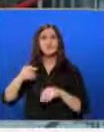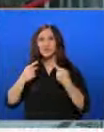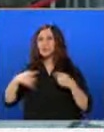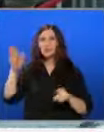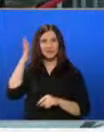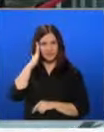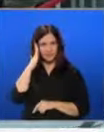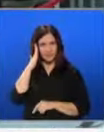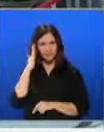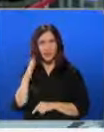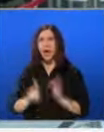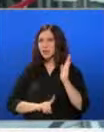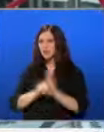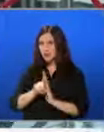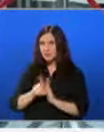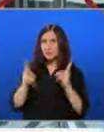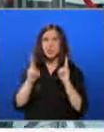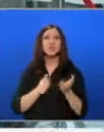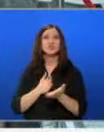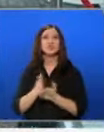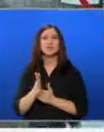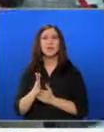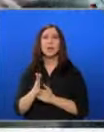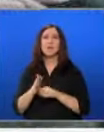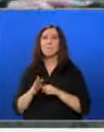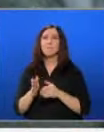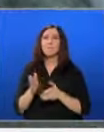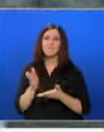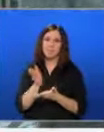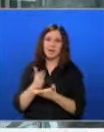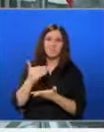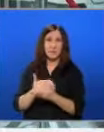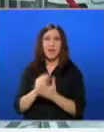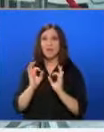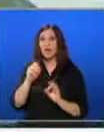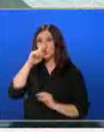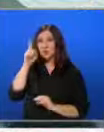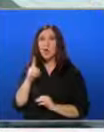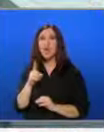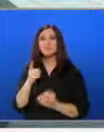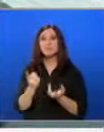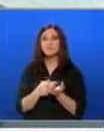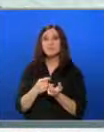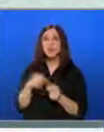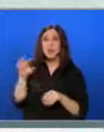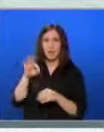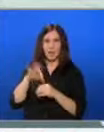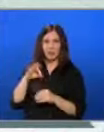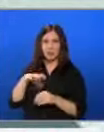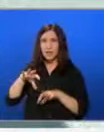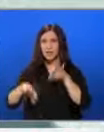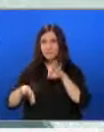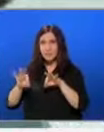останали държави. Резултатите се решават чрез пропорционално разпределение, така че от значение е всеки глас. Избират се